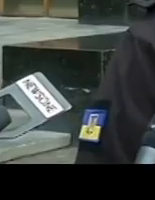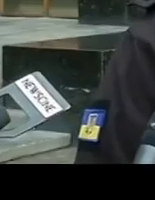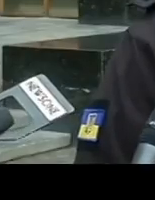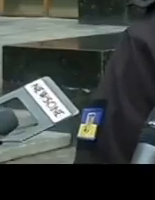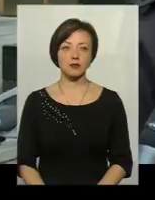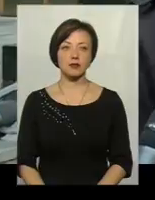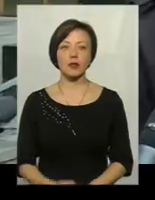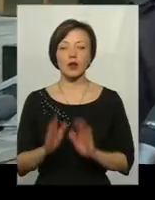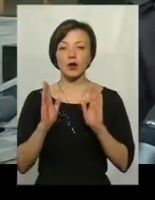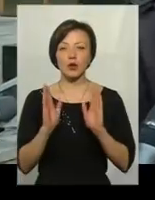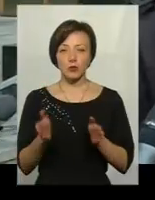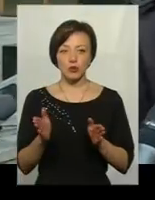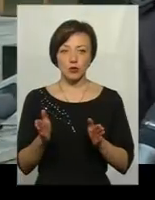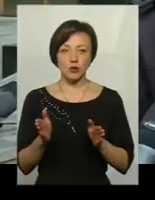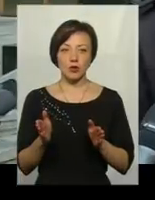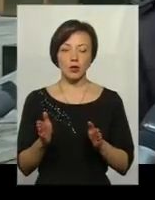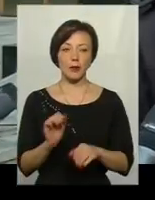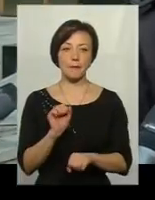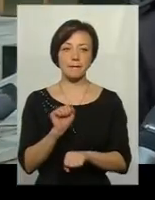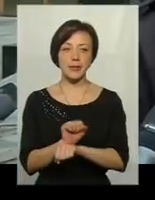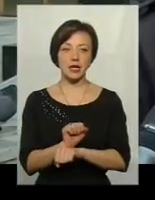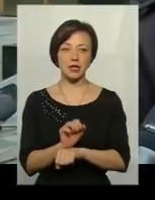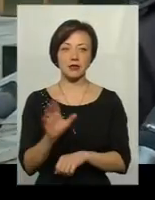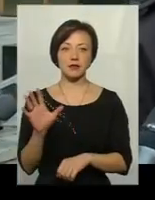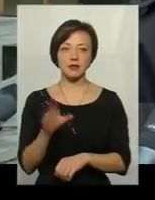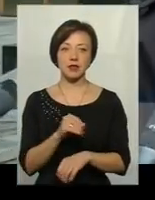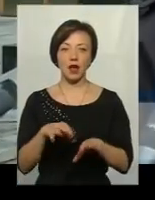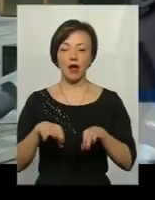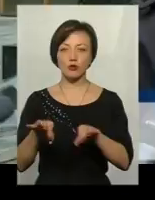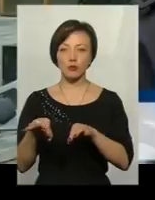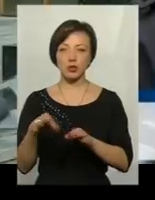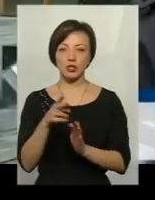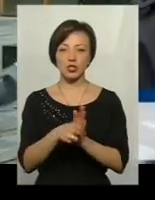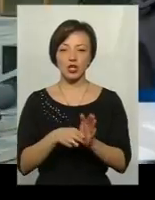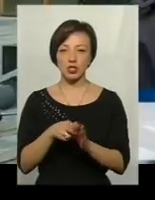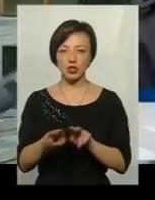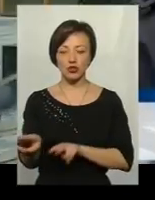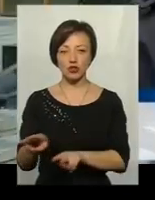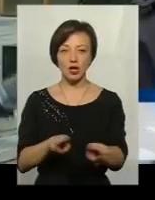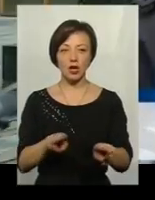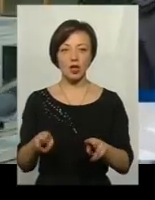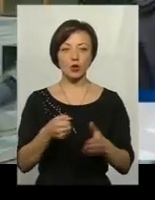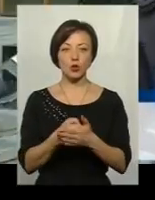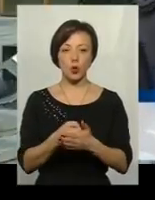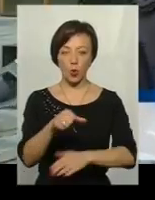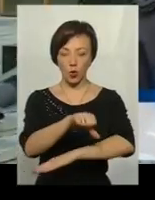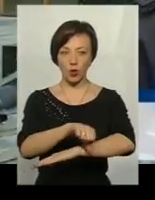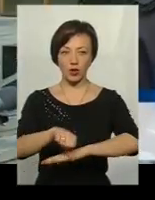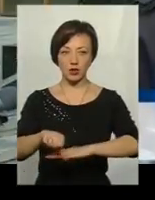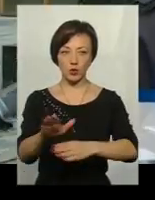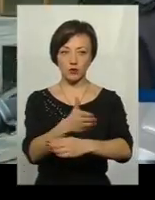Будуть перекриті всі автомобільні і залізничні шляхи, які ведуть до лінії розмежування